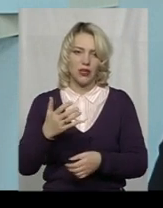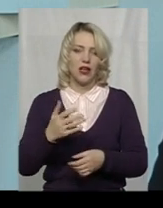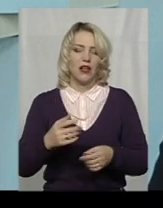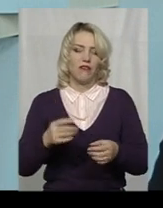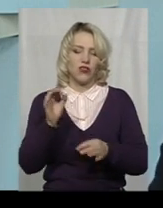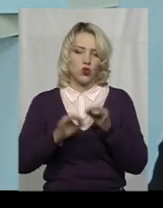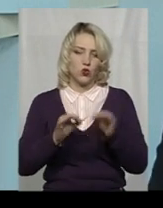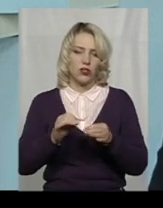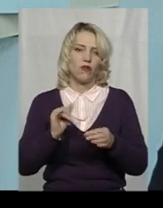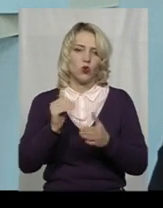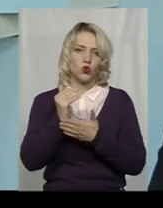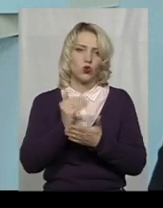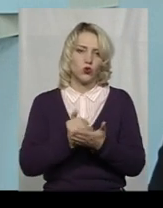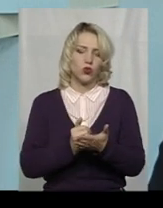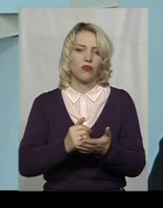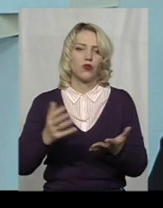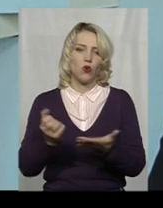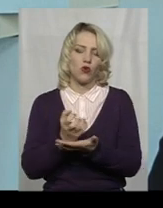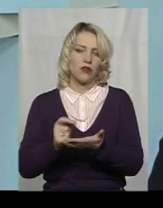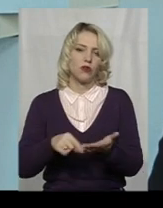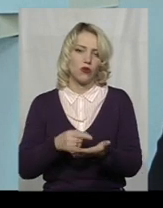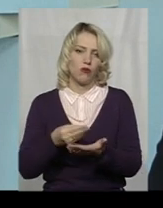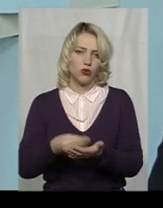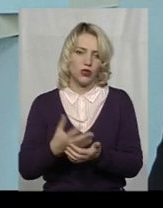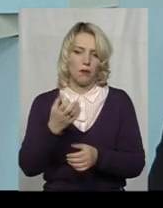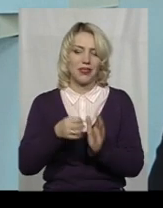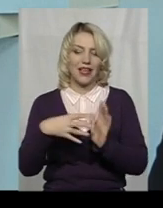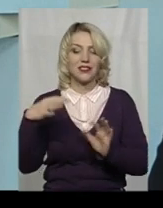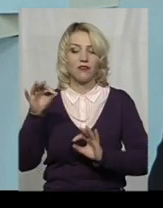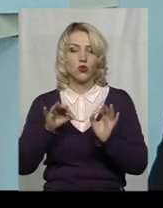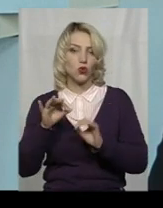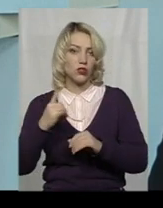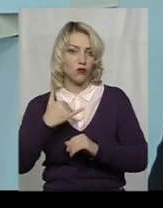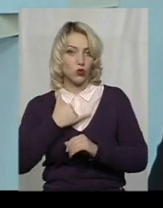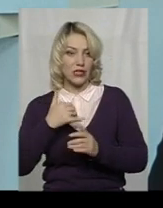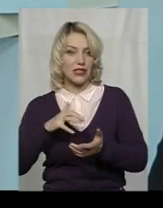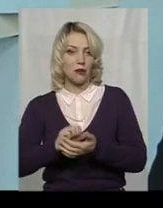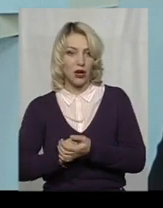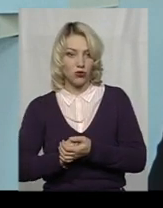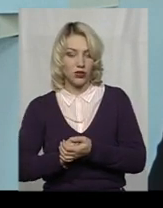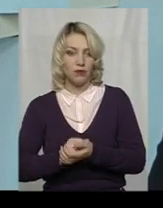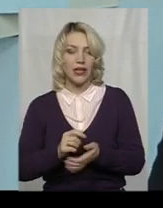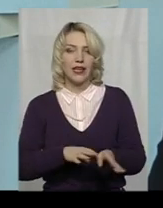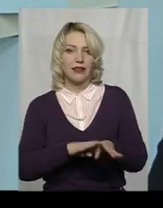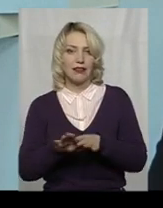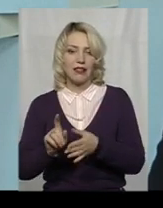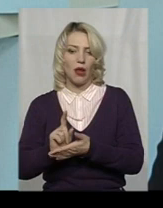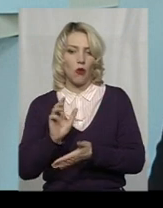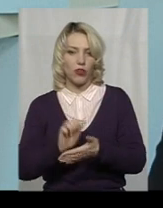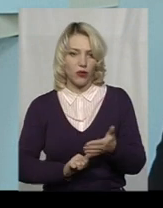структурі власних доходів міського бюджету. Ще 15% нас займають єдиний податок,